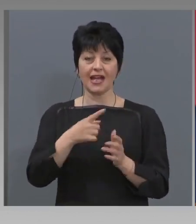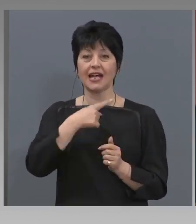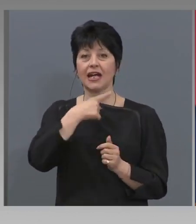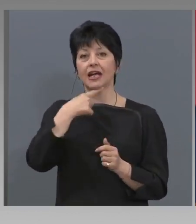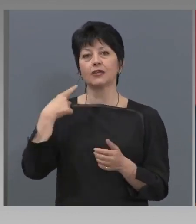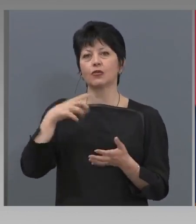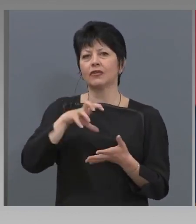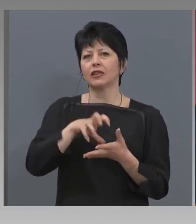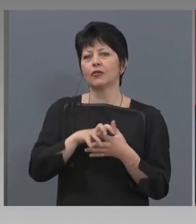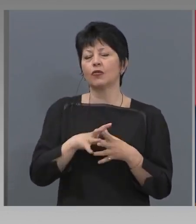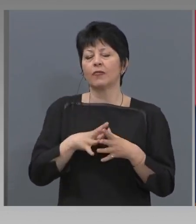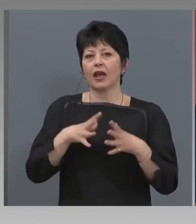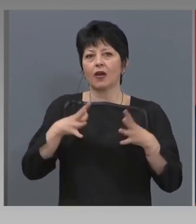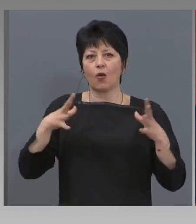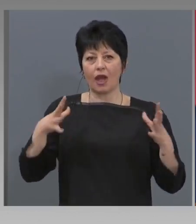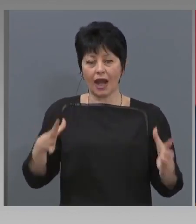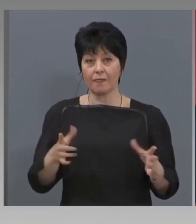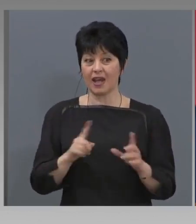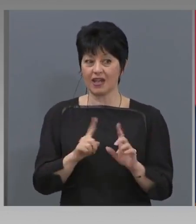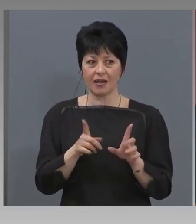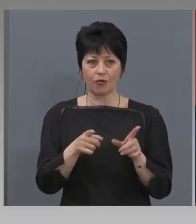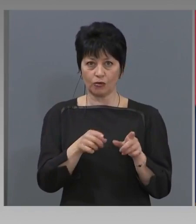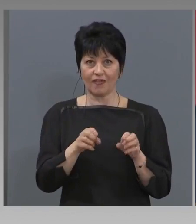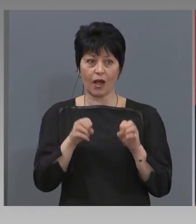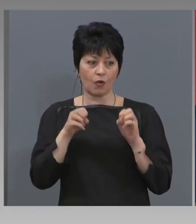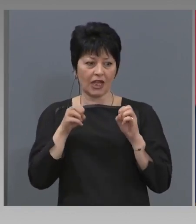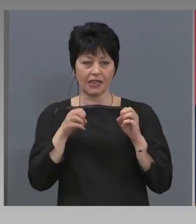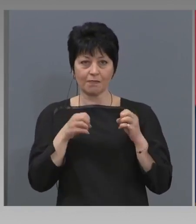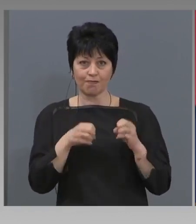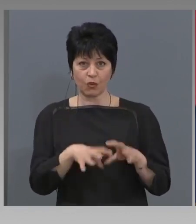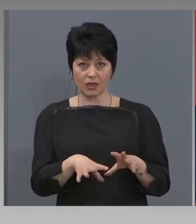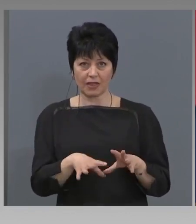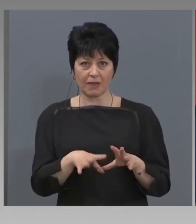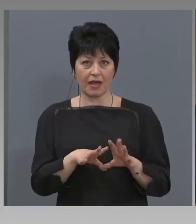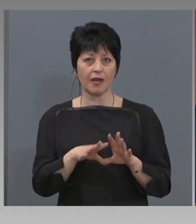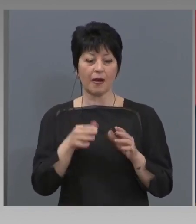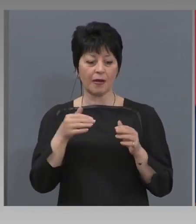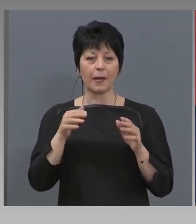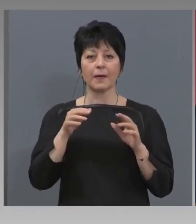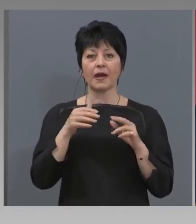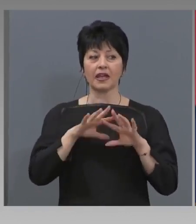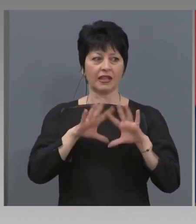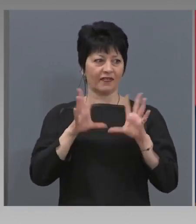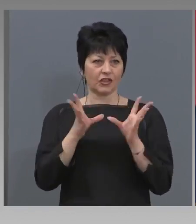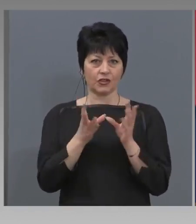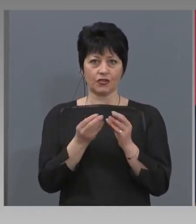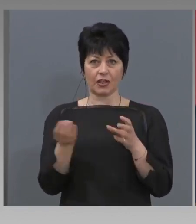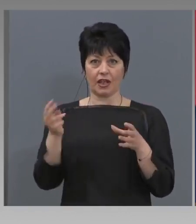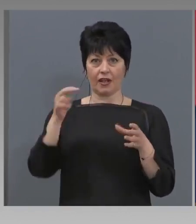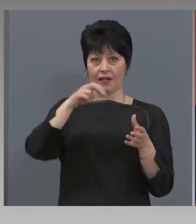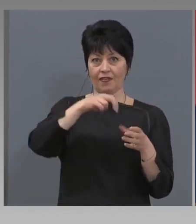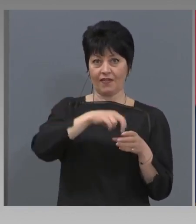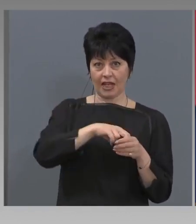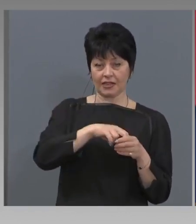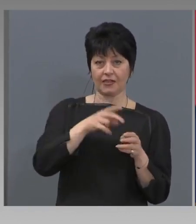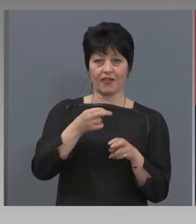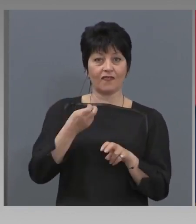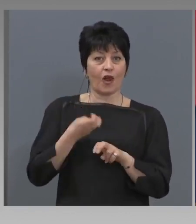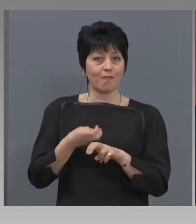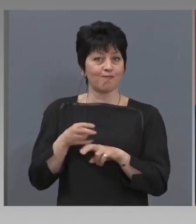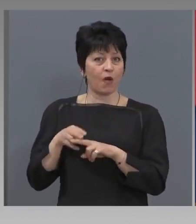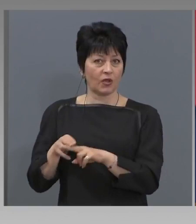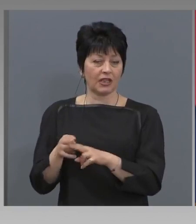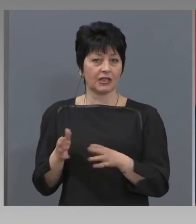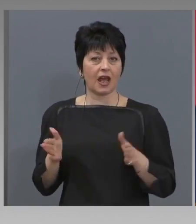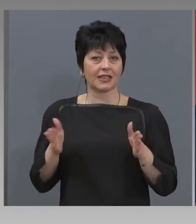голяма. И ако я изпуснеме да влезат всичките в болницата в кратък